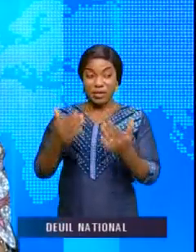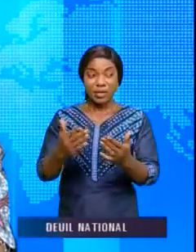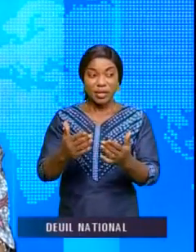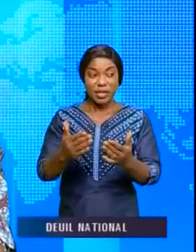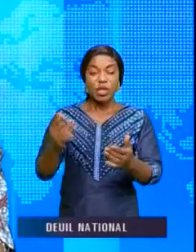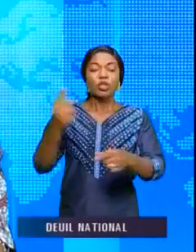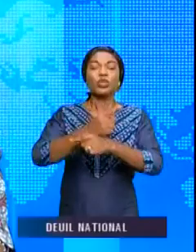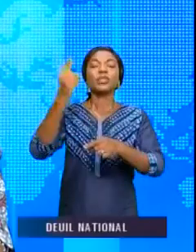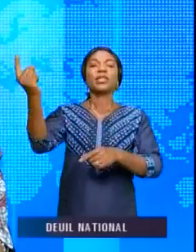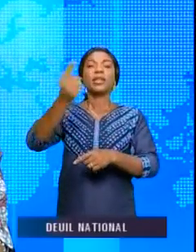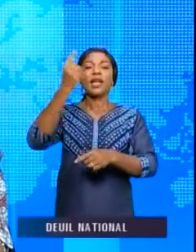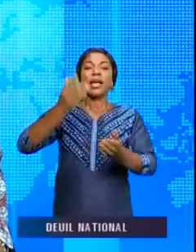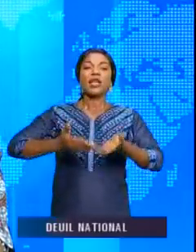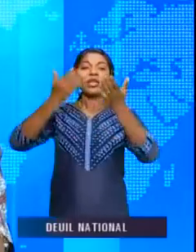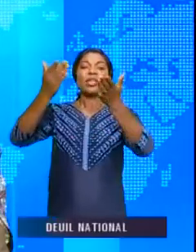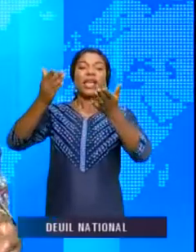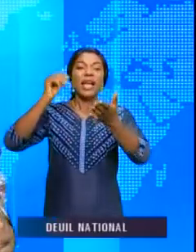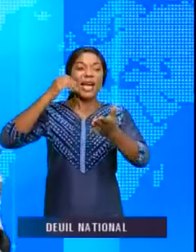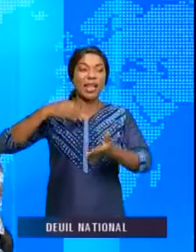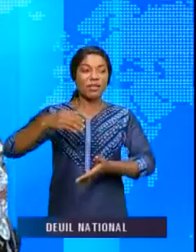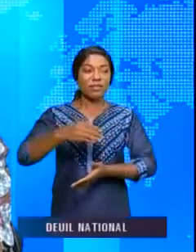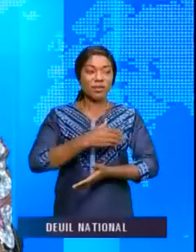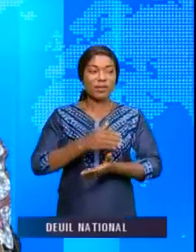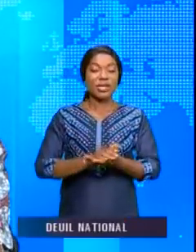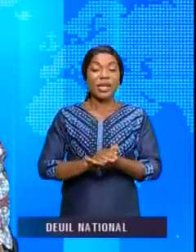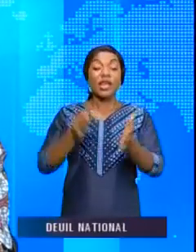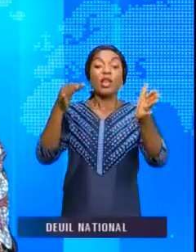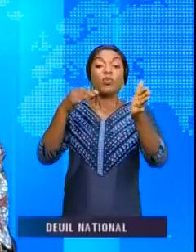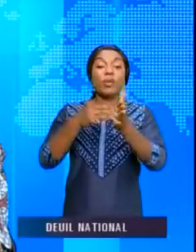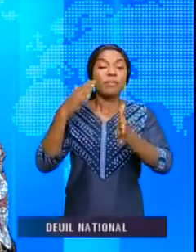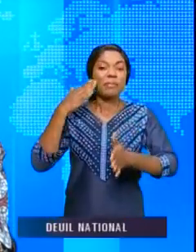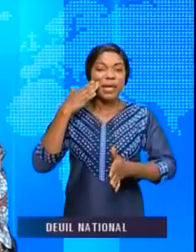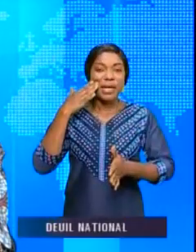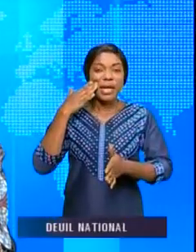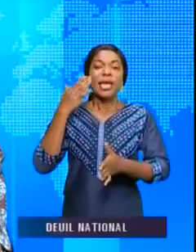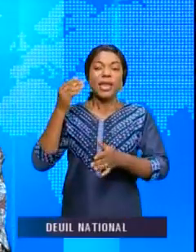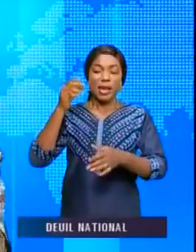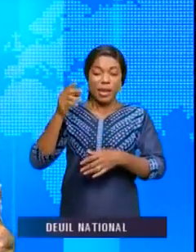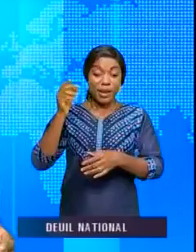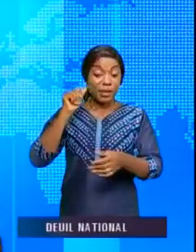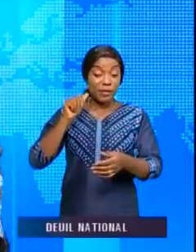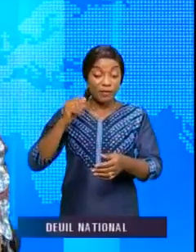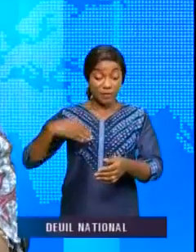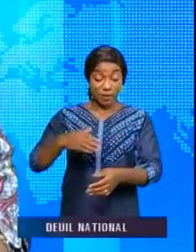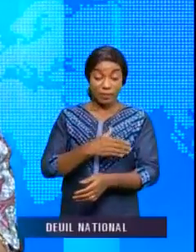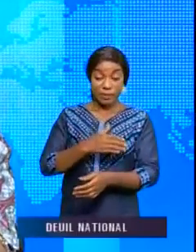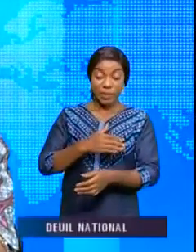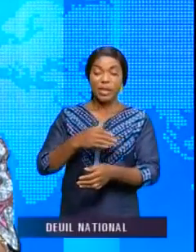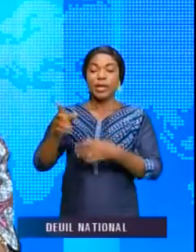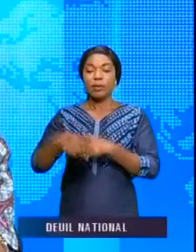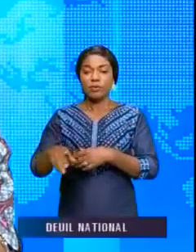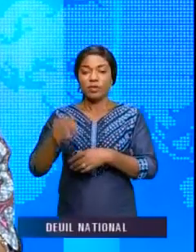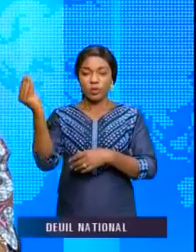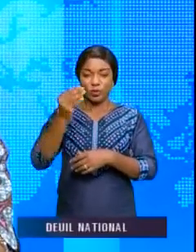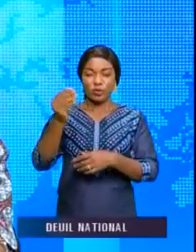de la journée internationale dédiée à la femme, journée dédiée le 8 mars, les femmes de la province du Kuelou, précisément de Boulungou, ont été